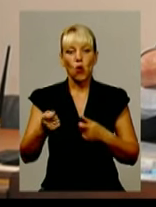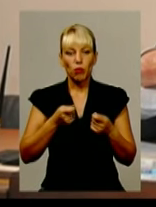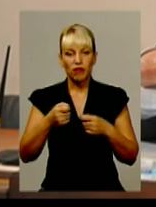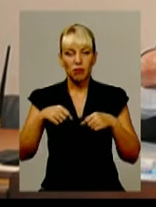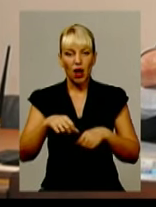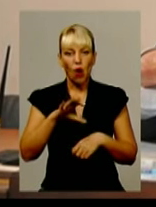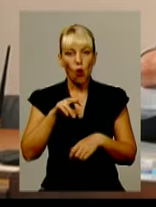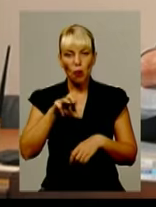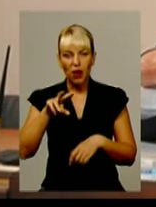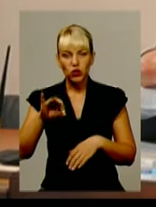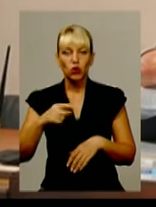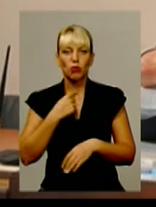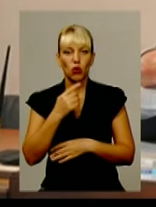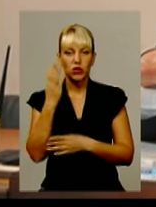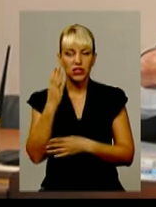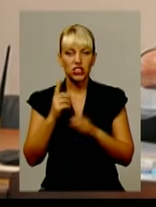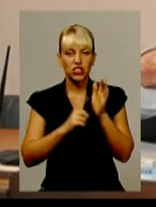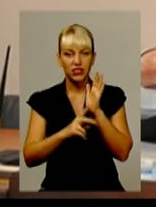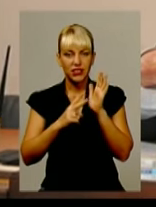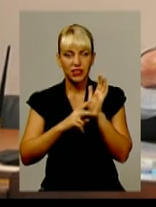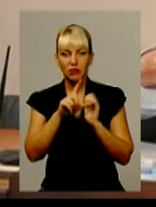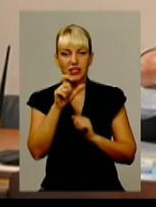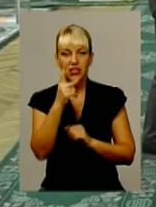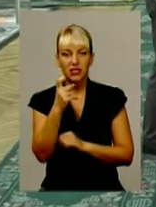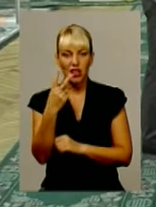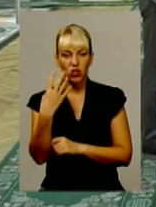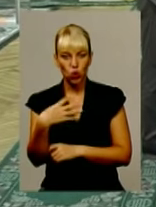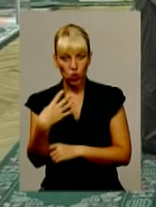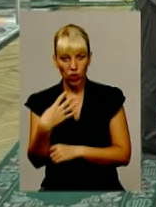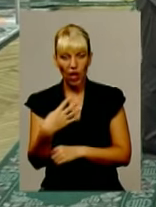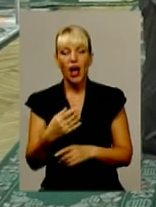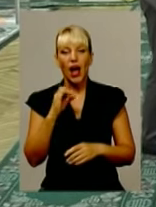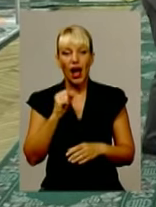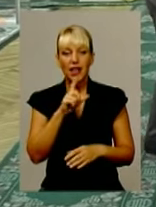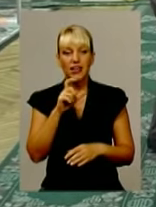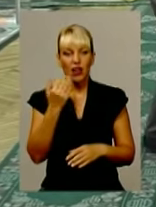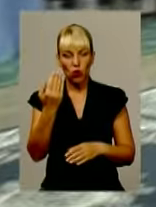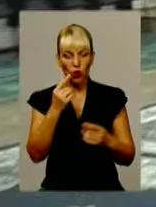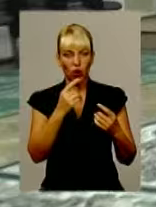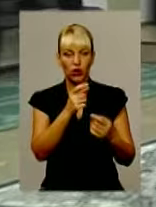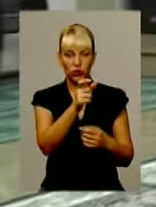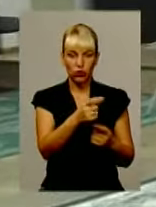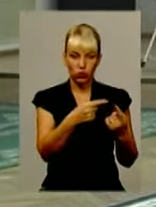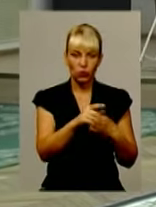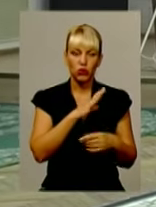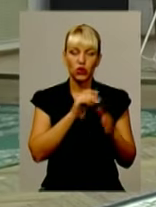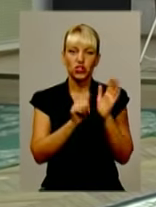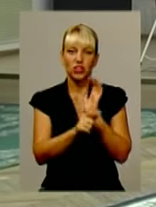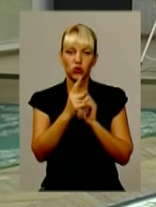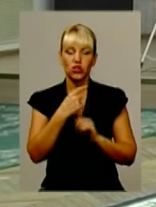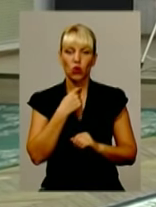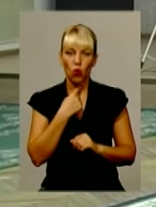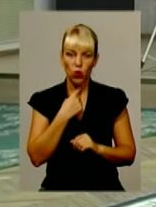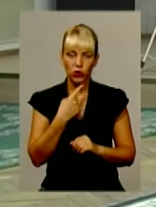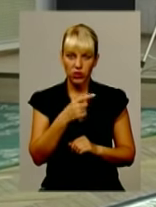проголосували 77 осіб зі 140, котрі прийшли на виборчу дільницю. А за його опонента було віддано 61 голос. Ще два